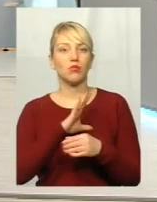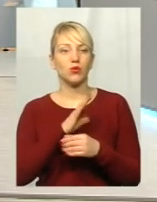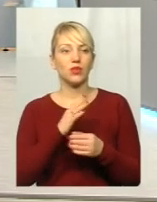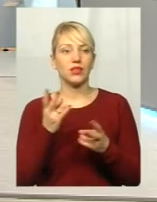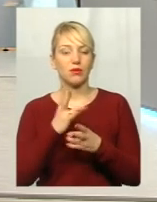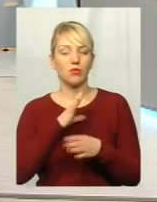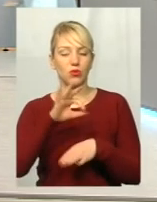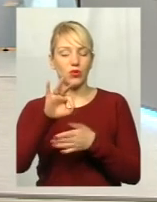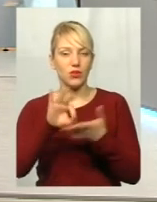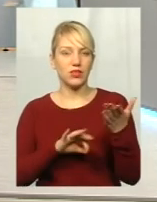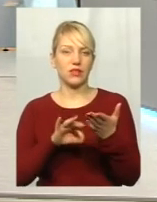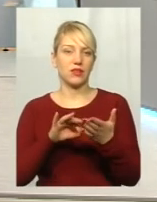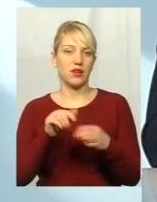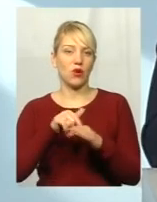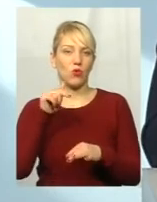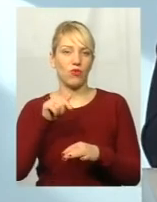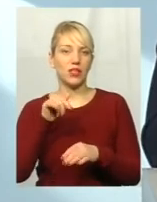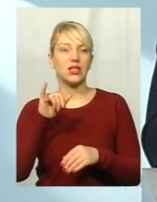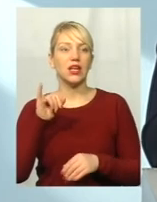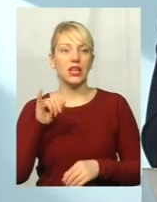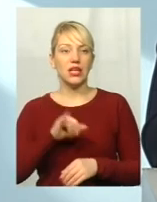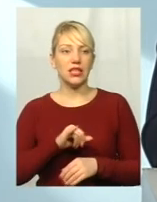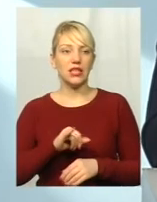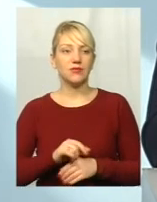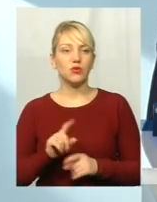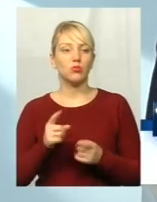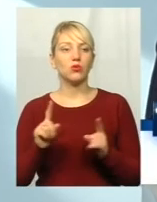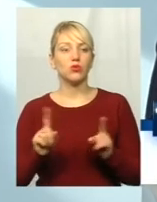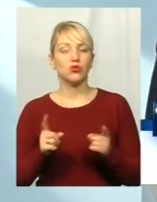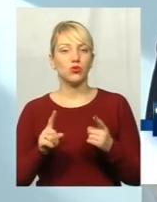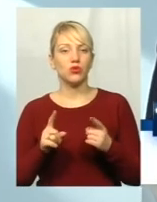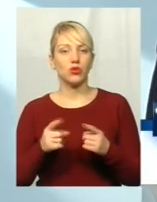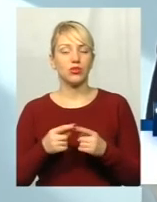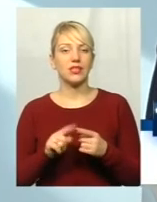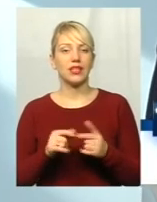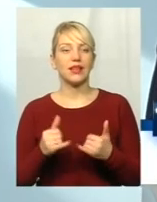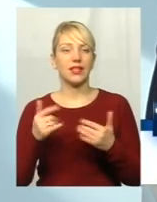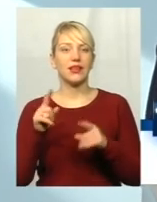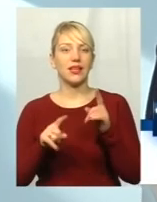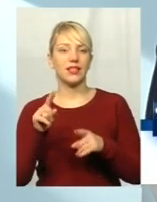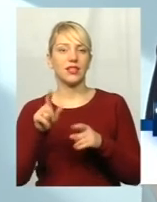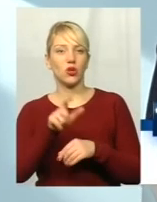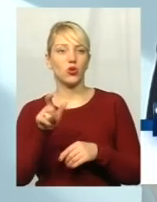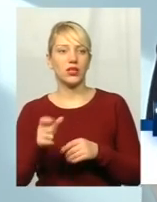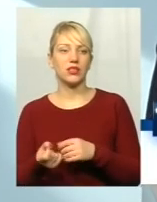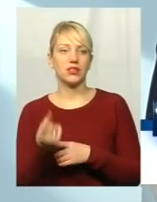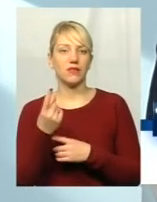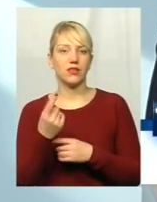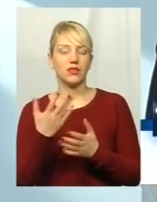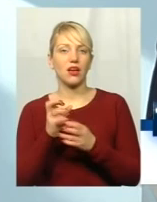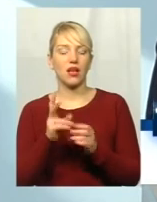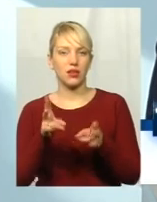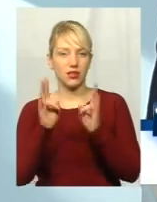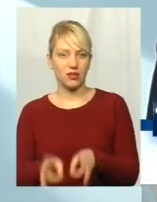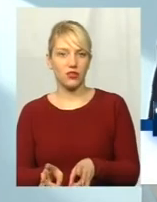необхідно було реагувати дійсно оперативно, тому що для деяких людей це з'явилася як катастрофа, розумієте?